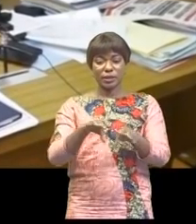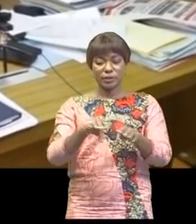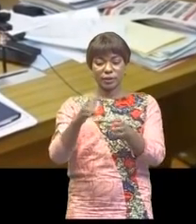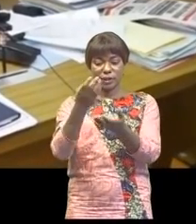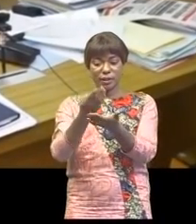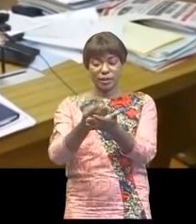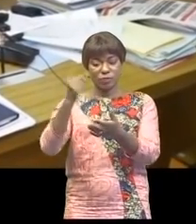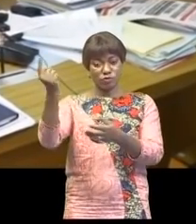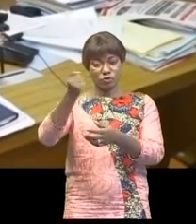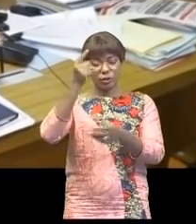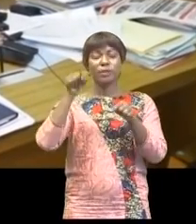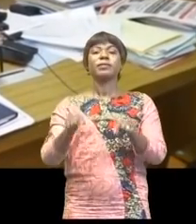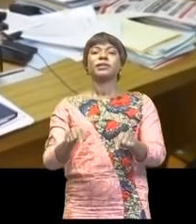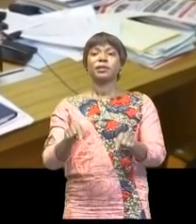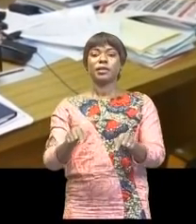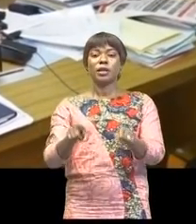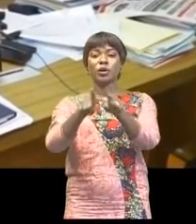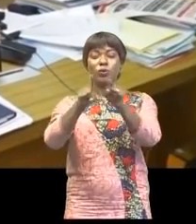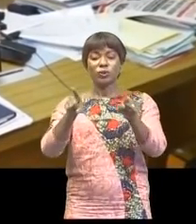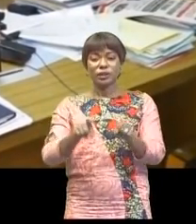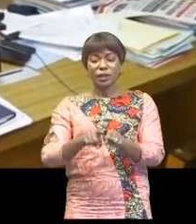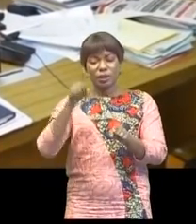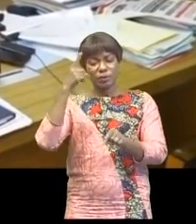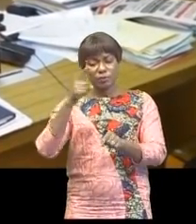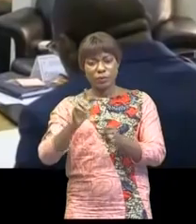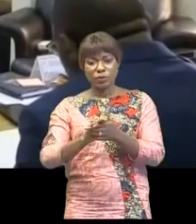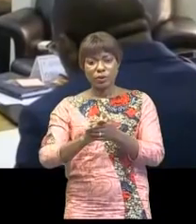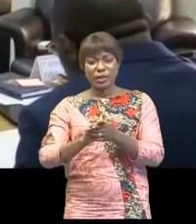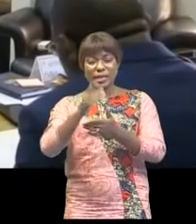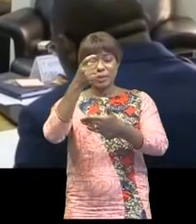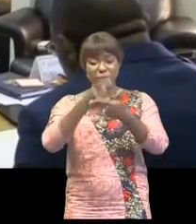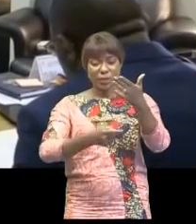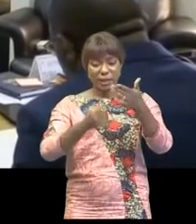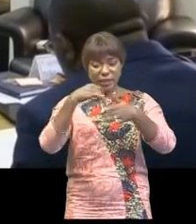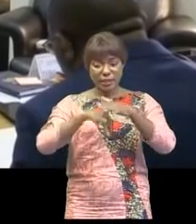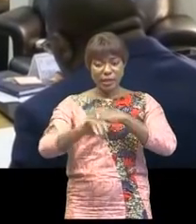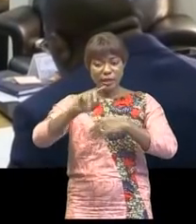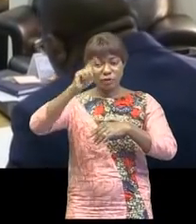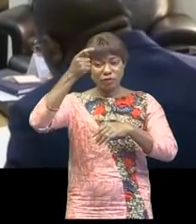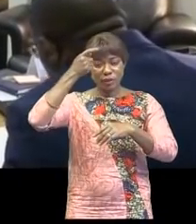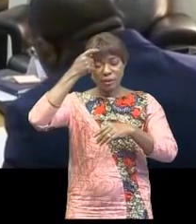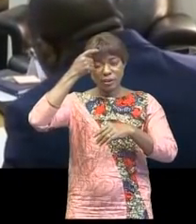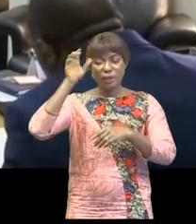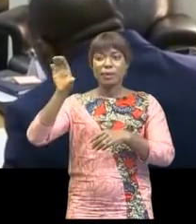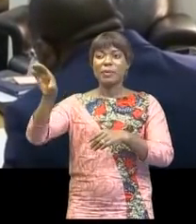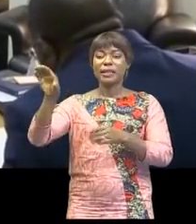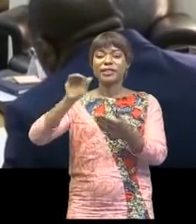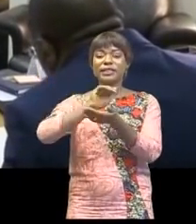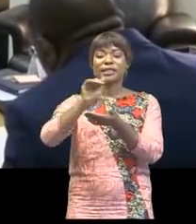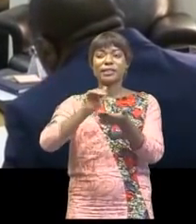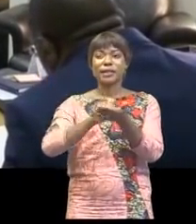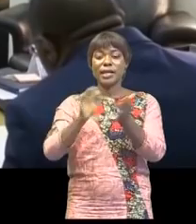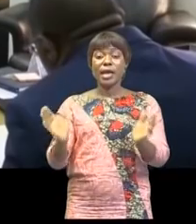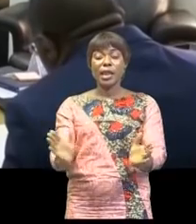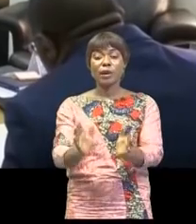mondiale actuelle et au risque d'emballement des prises internes, la gouverneure de la Banque centrale a